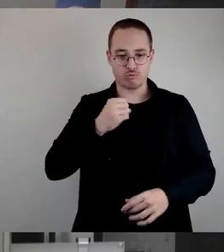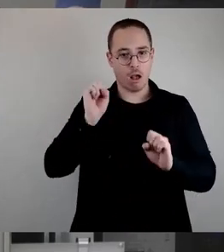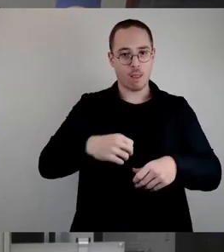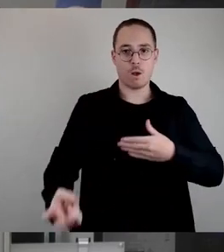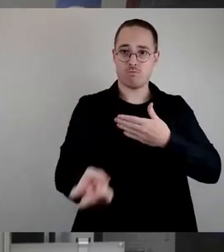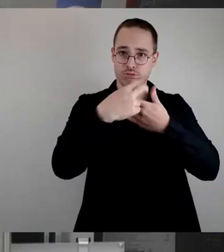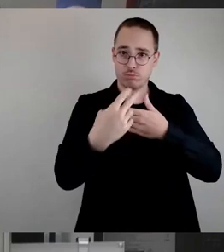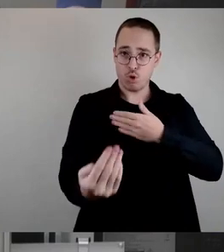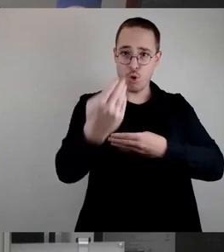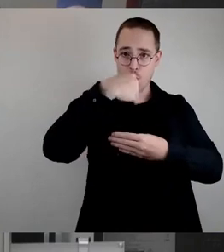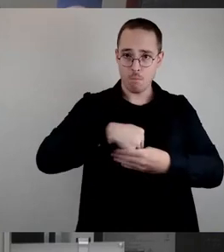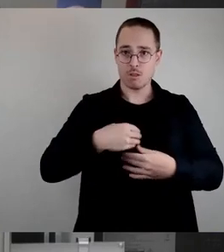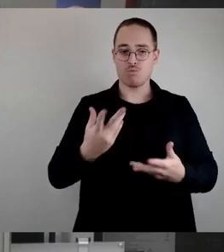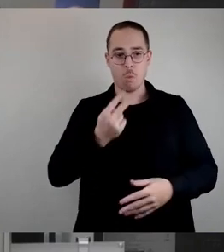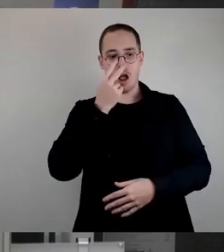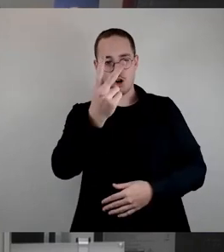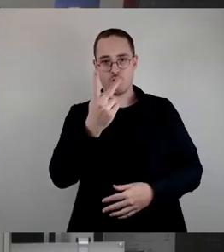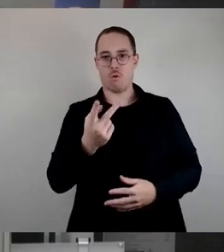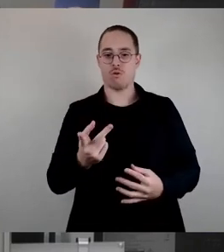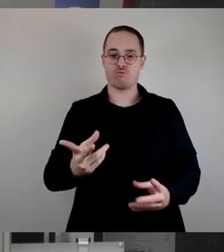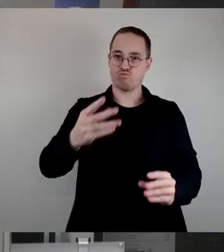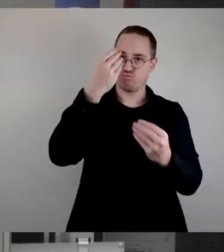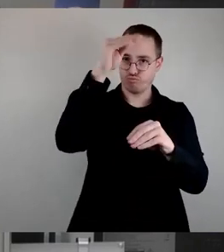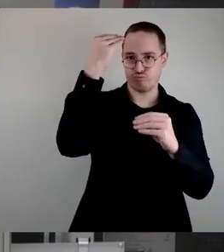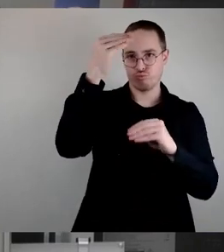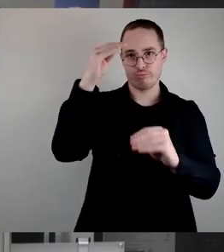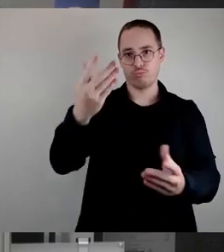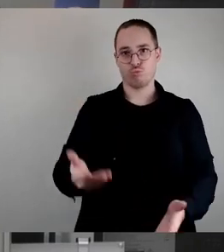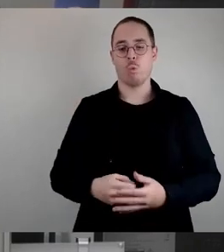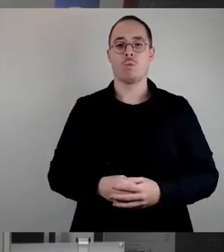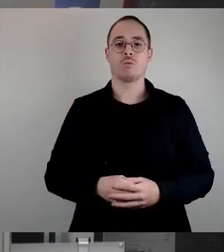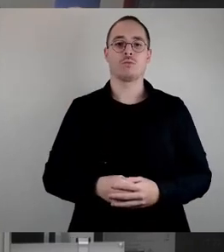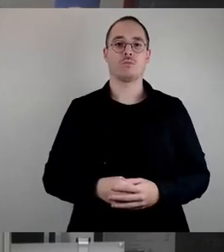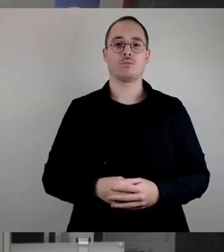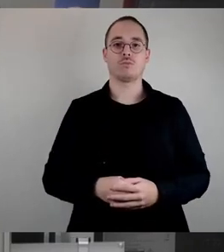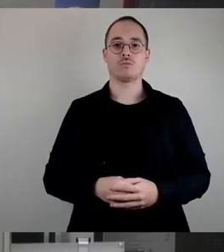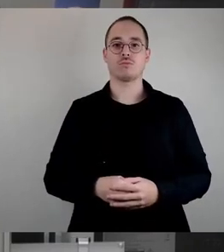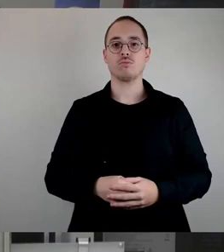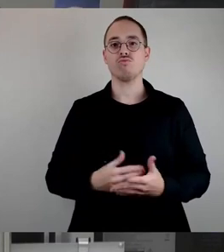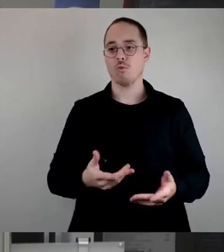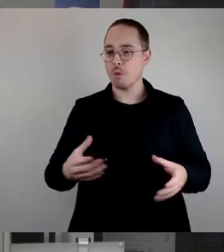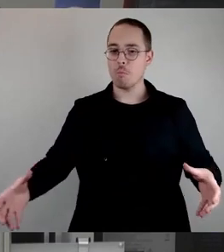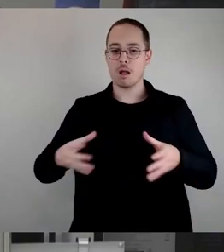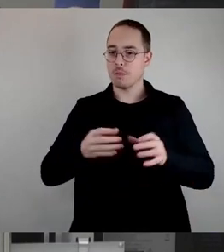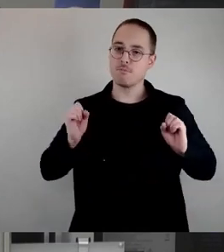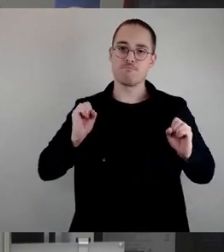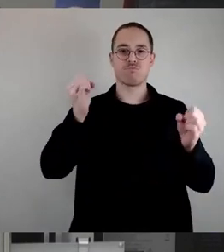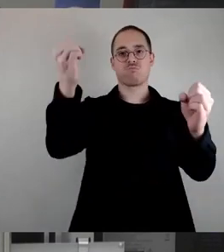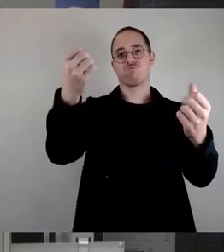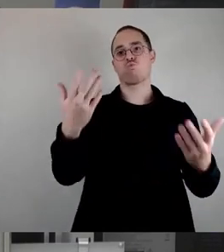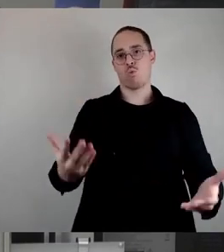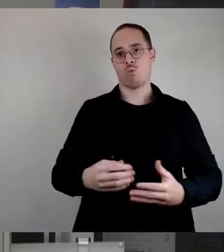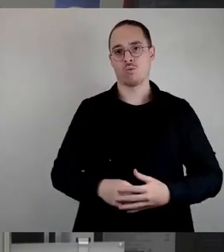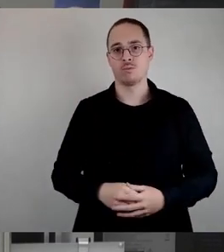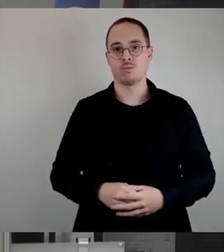Schulgemeinschaften und Interessierte gemeinsam begleiten können auf dem Weg zur Gemeinschaftsschule. Und